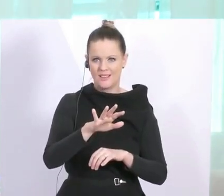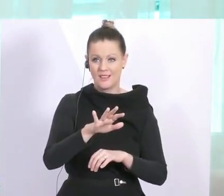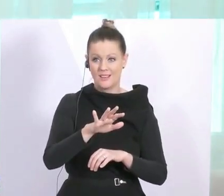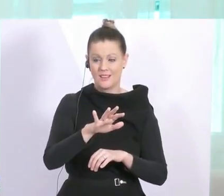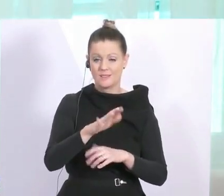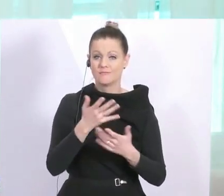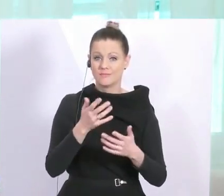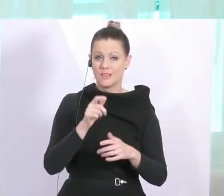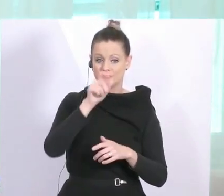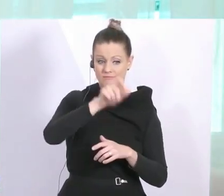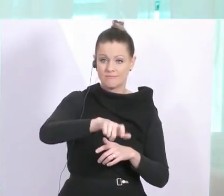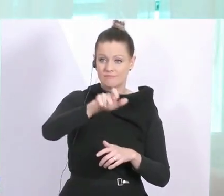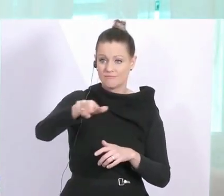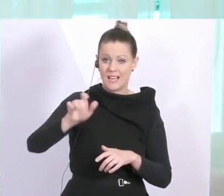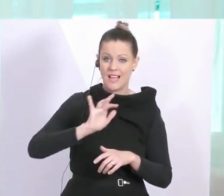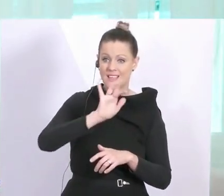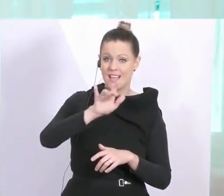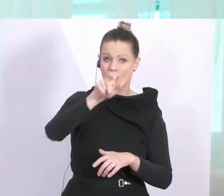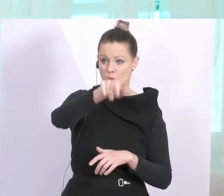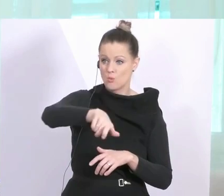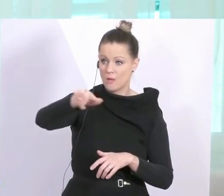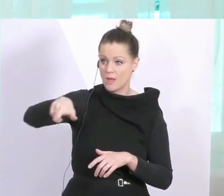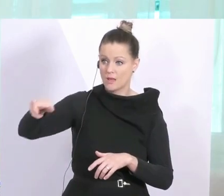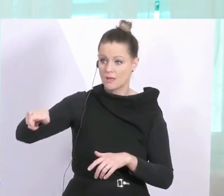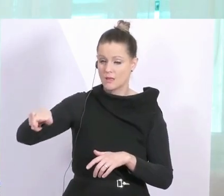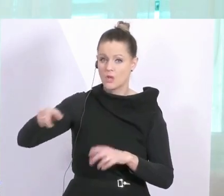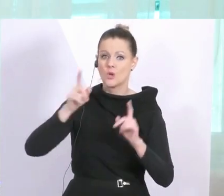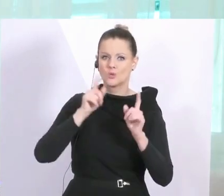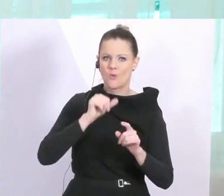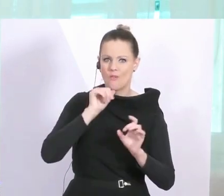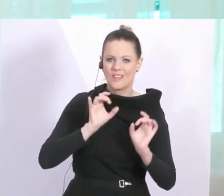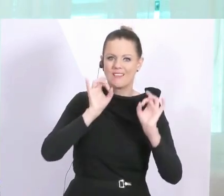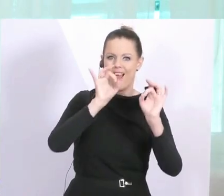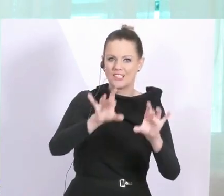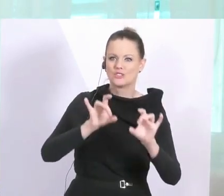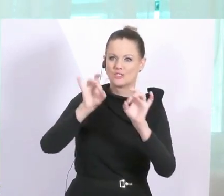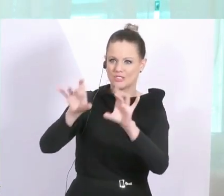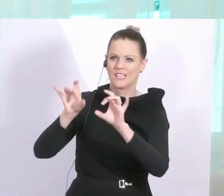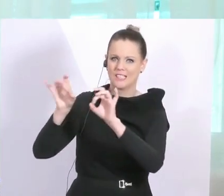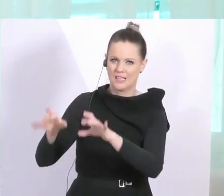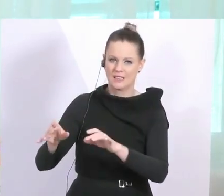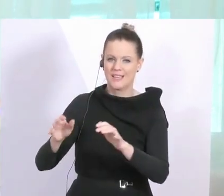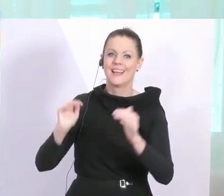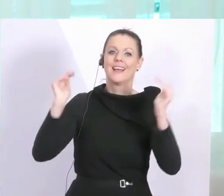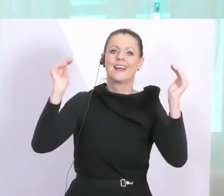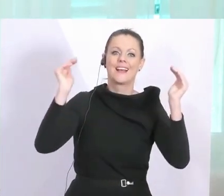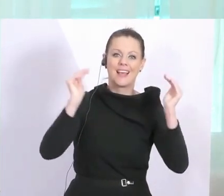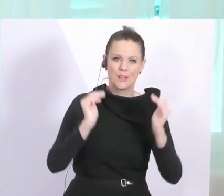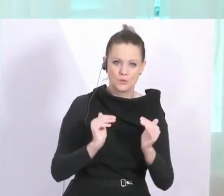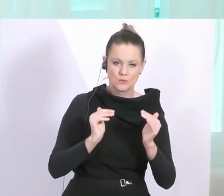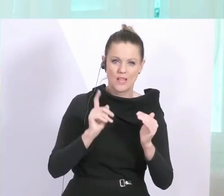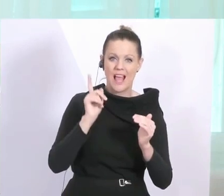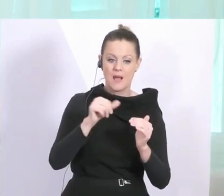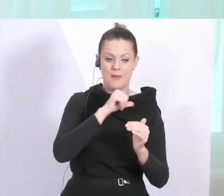dem oder der, die einem gegenübersteht, anstecken kann. Das ist damit eine deutliche Reduktion, aber es ist kein